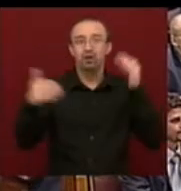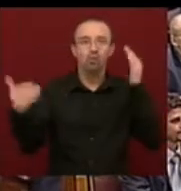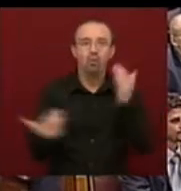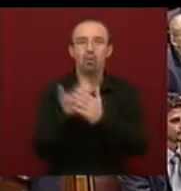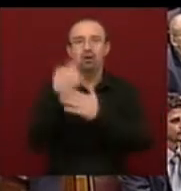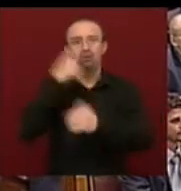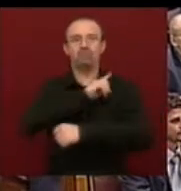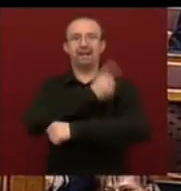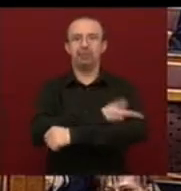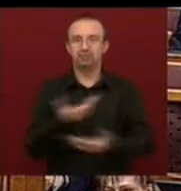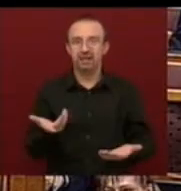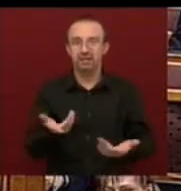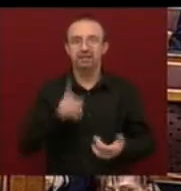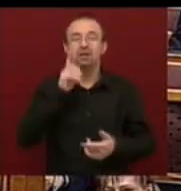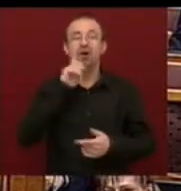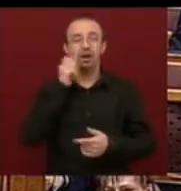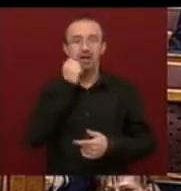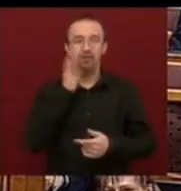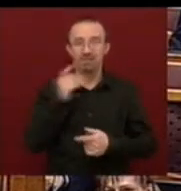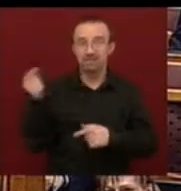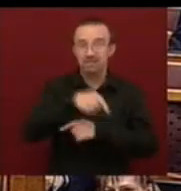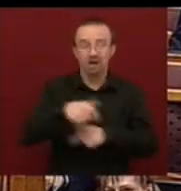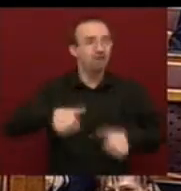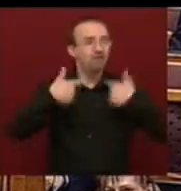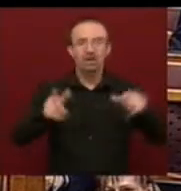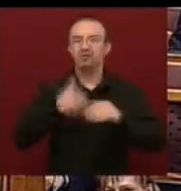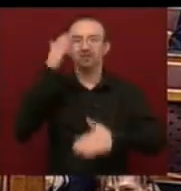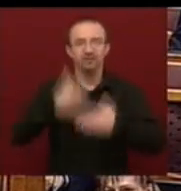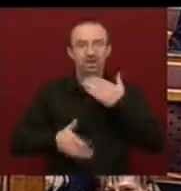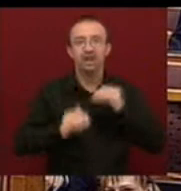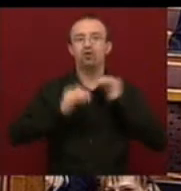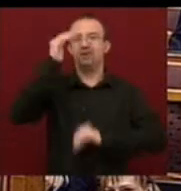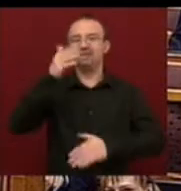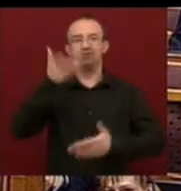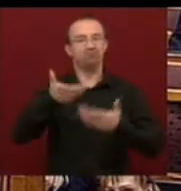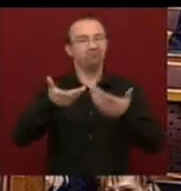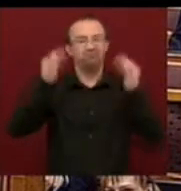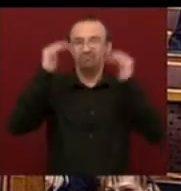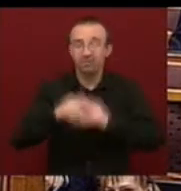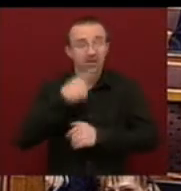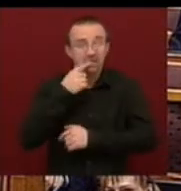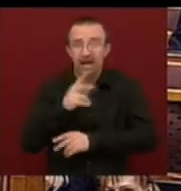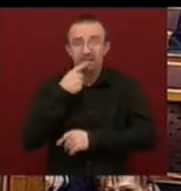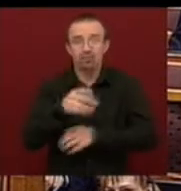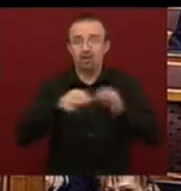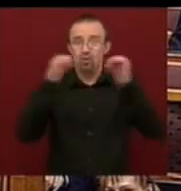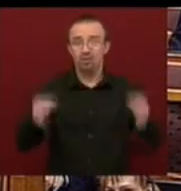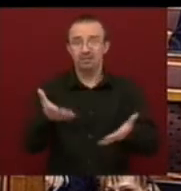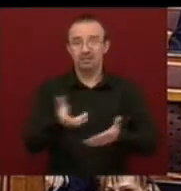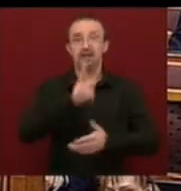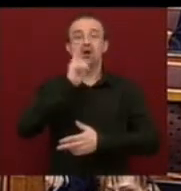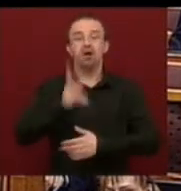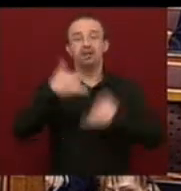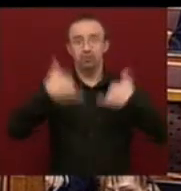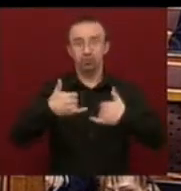meg tudjuk erősíteni. Az IMF visszajöttével, mind a függetlenségünk csorbulni fog, mind pedig a növekedésünk. Ezeket mondjuk már ki őszintén. Aki itt,